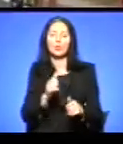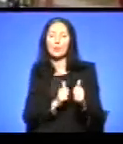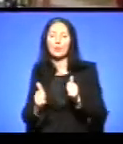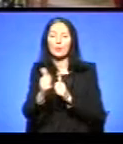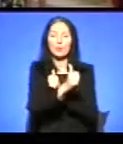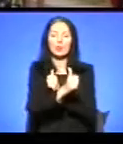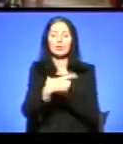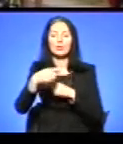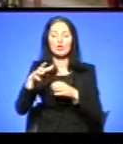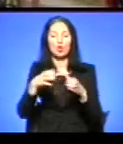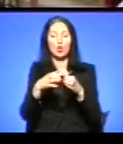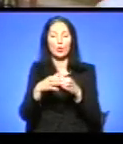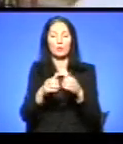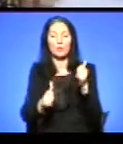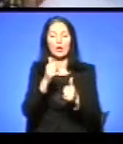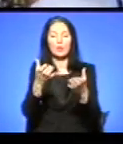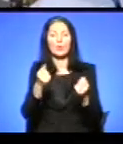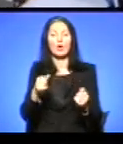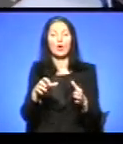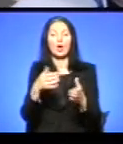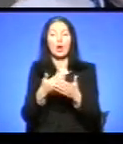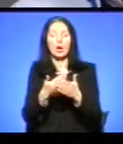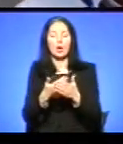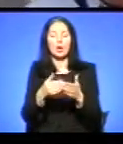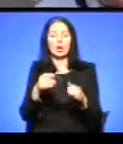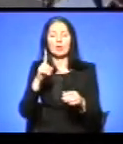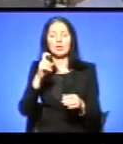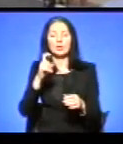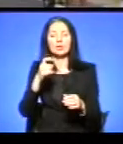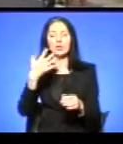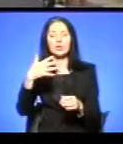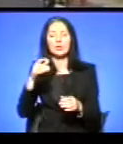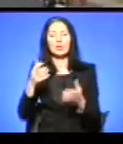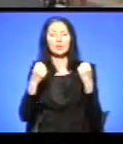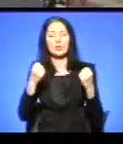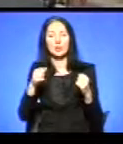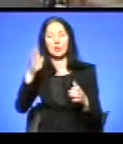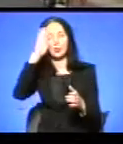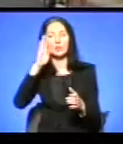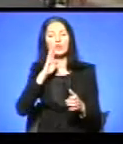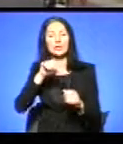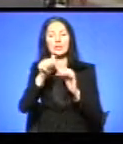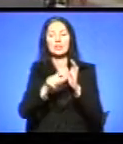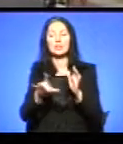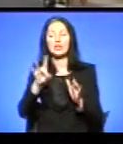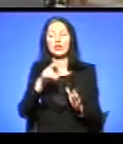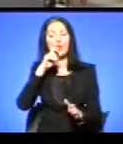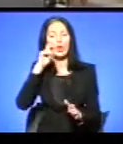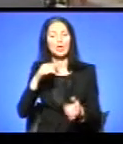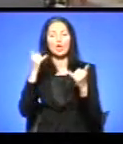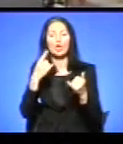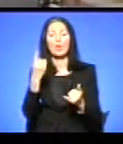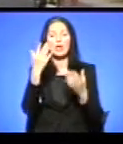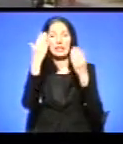змаганнях приймає участь близько 150 спортсменів, юнаків і дівчат з 16 регіонів України. Сьогодні перший день